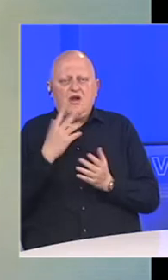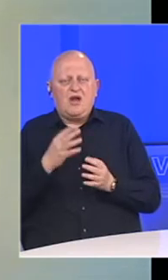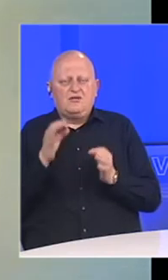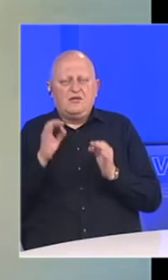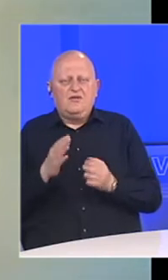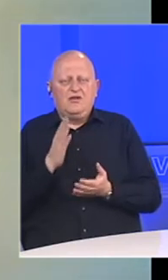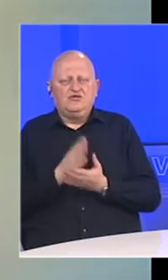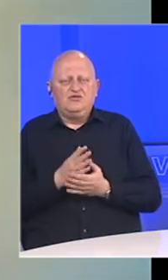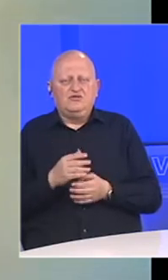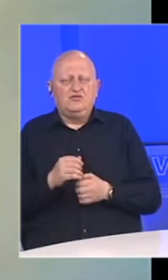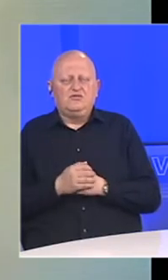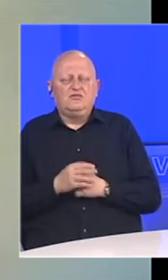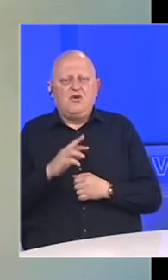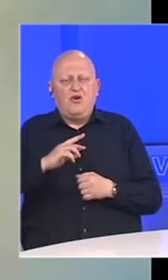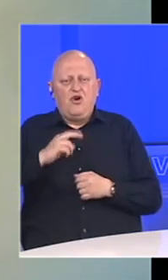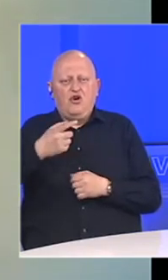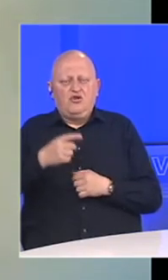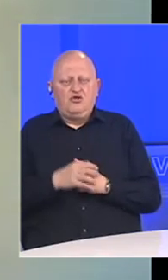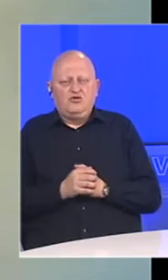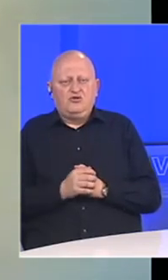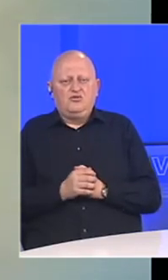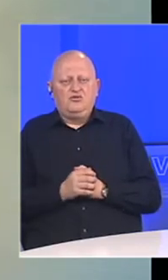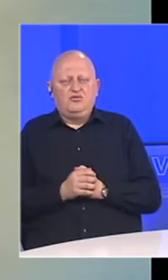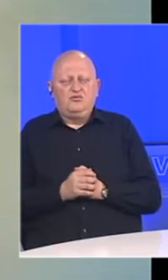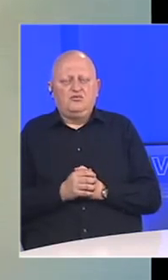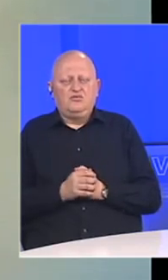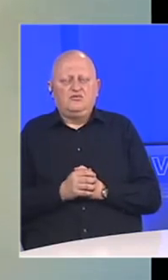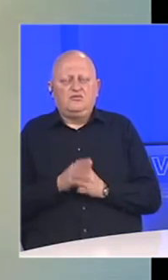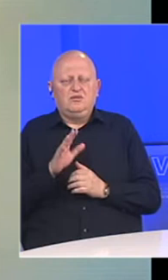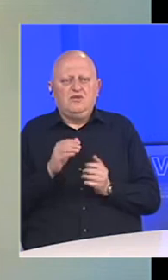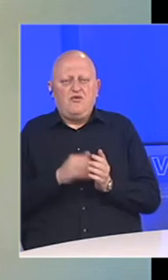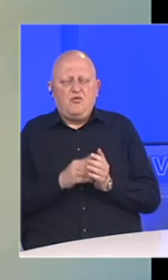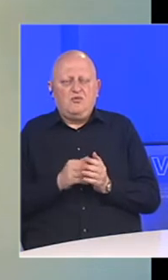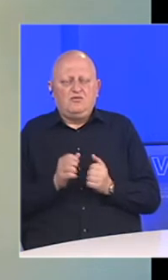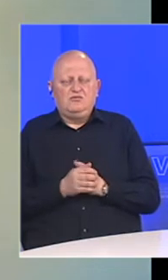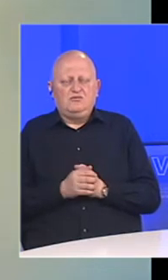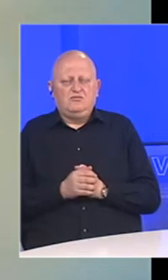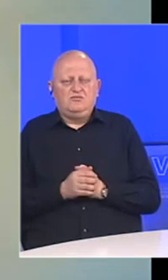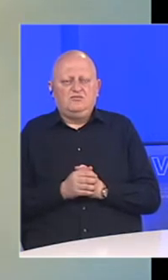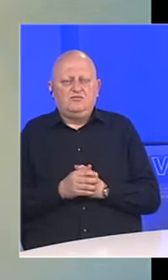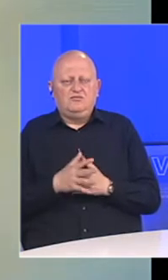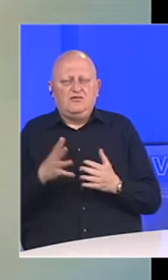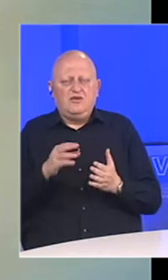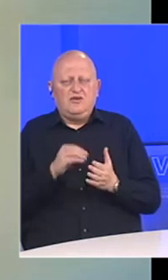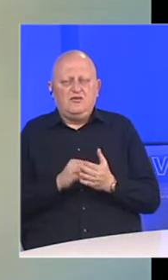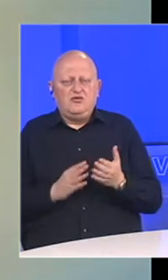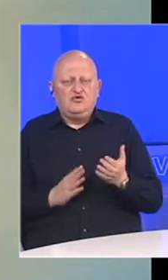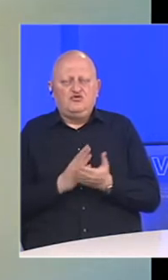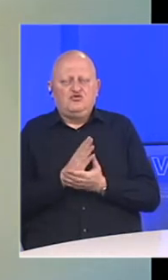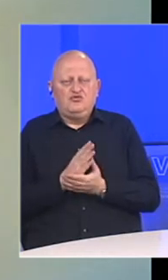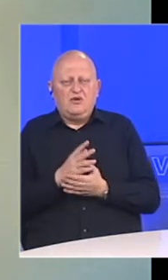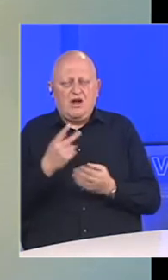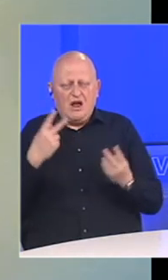adekvatan način mogli da odgovorimo na njihove potrebe. Jer u velikom broju slučajeva,